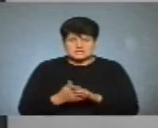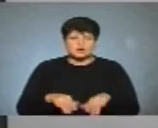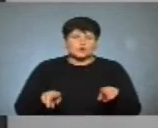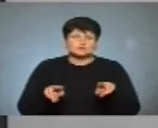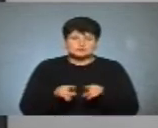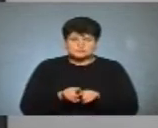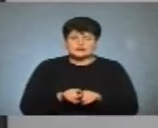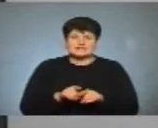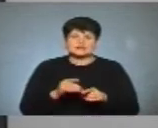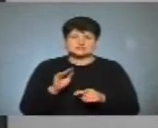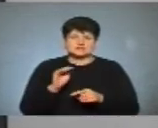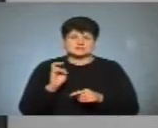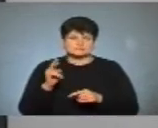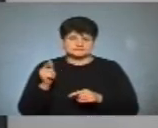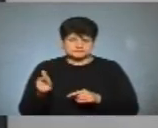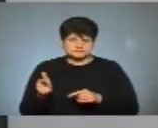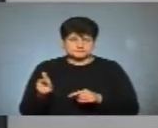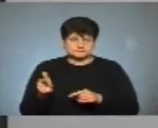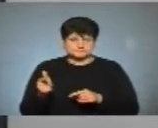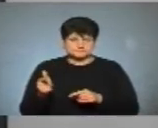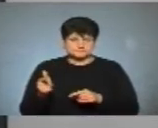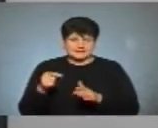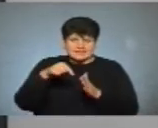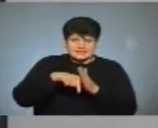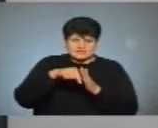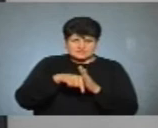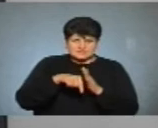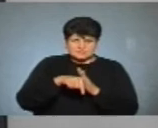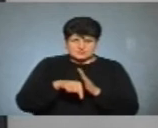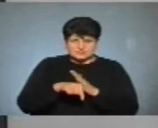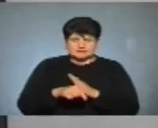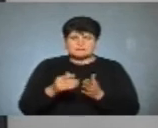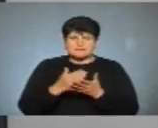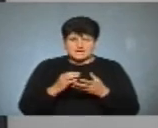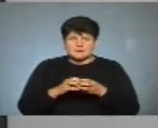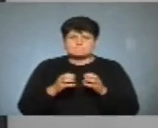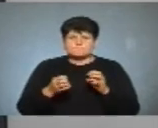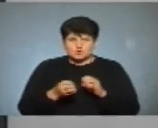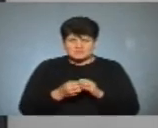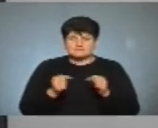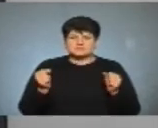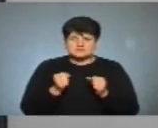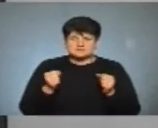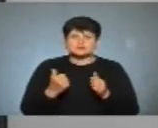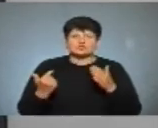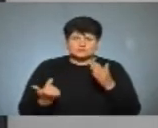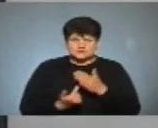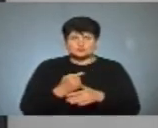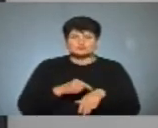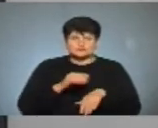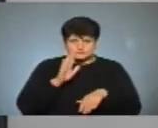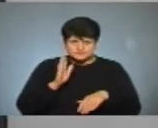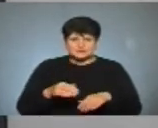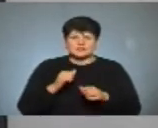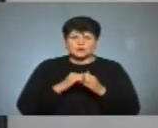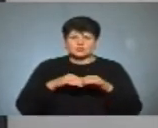як і житлово-комунальне господарство глибинне має проблеми. І взимку ми знову це відчуємо, при кожній